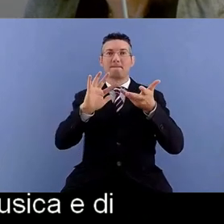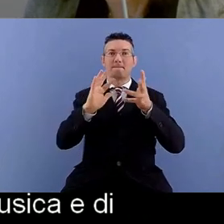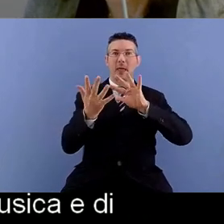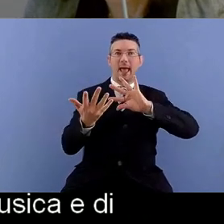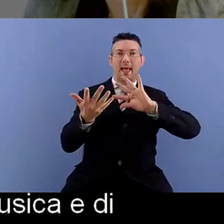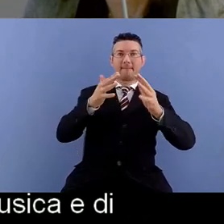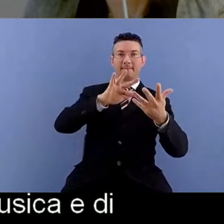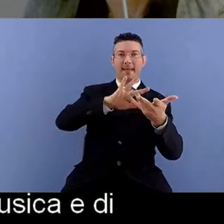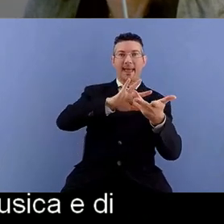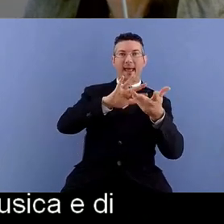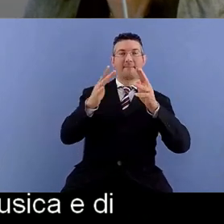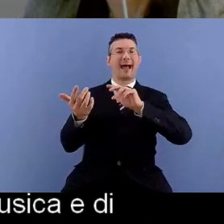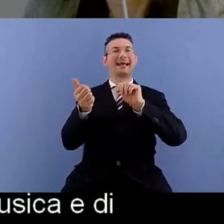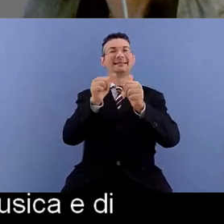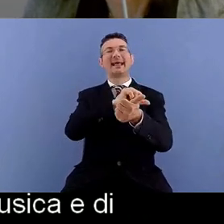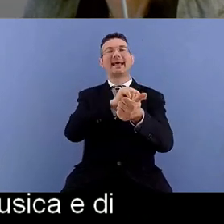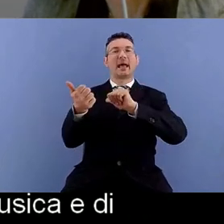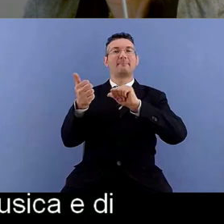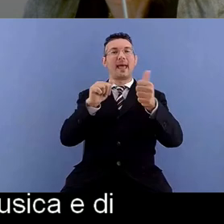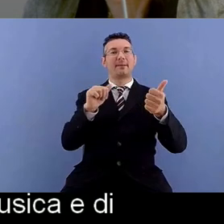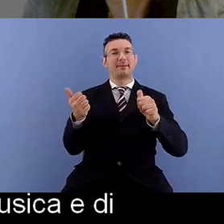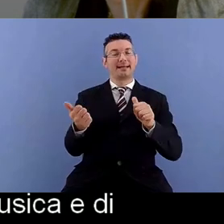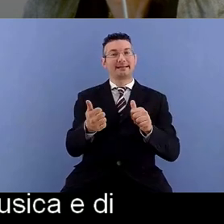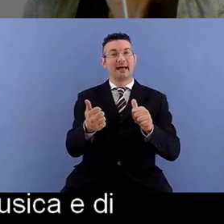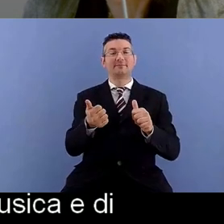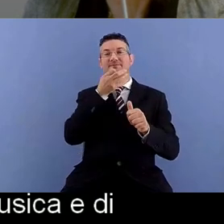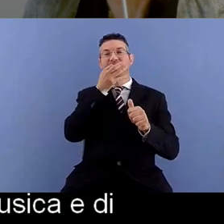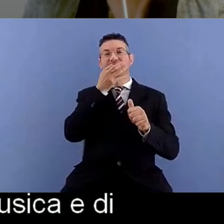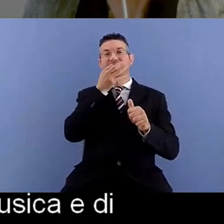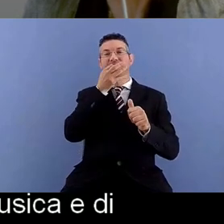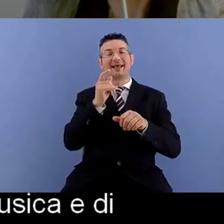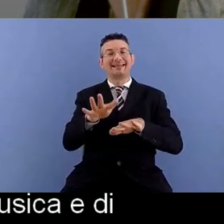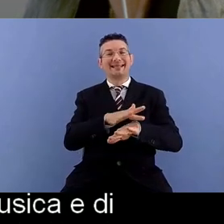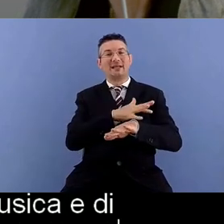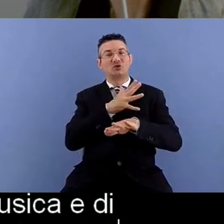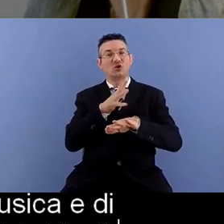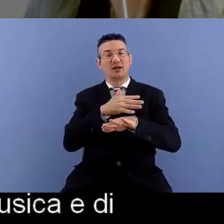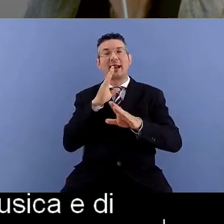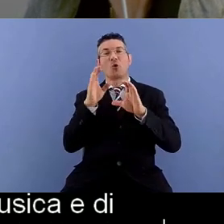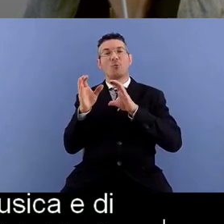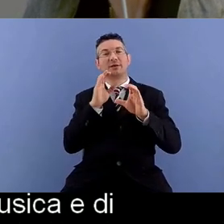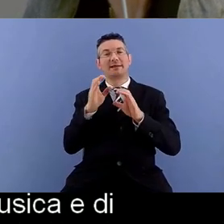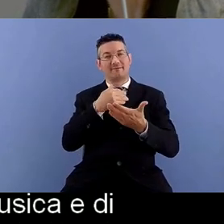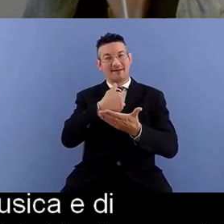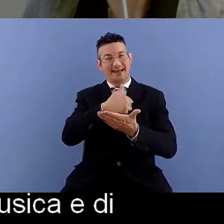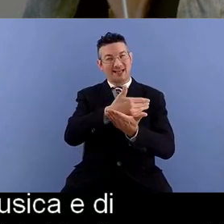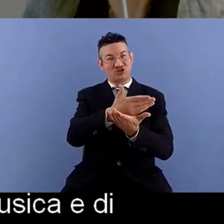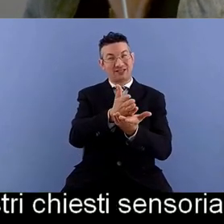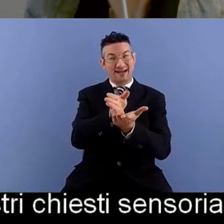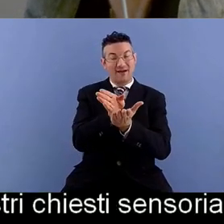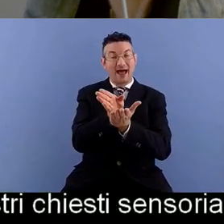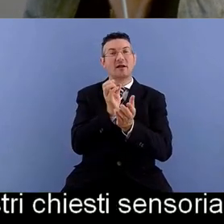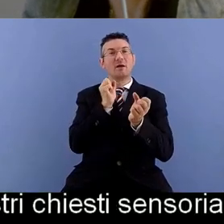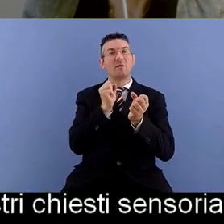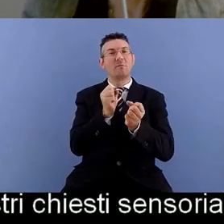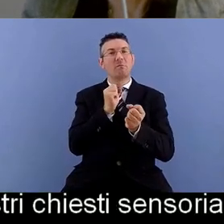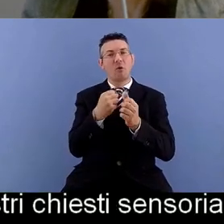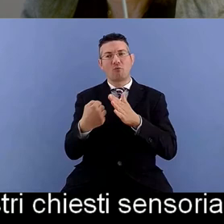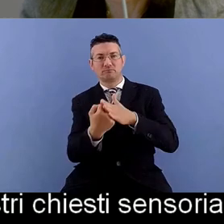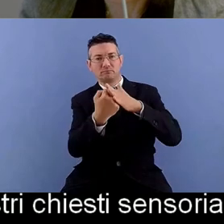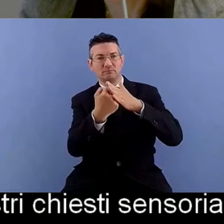per fare in modo che i diversi registri sensoriali comunicativi possano farsi l'uno vicario dell'altro e quindi